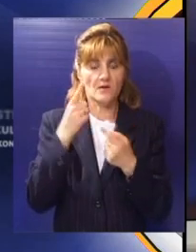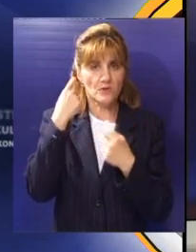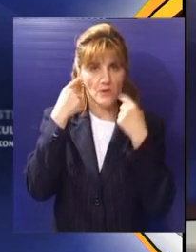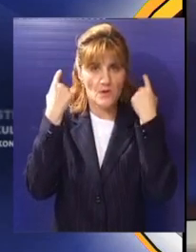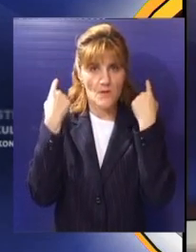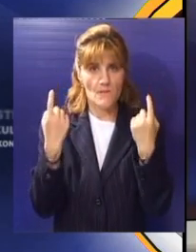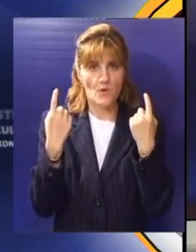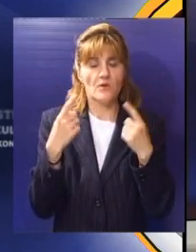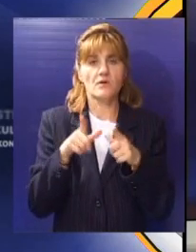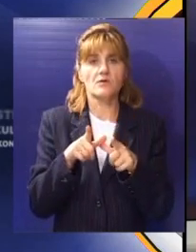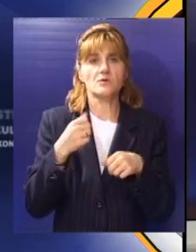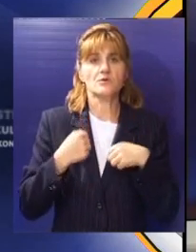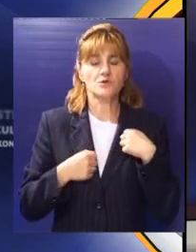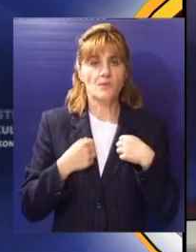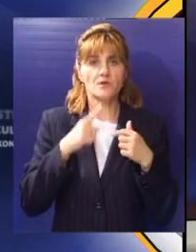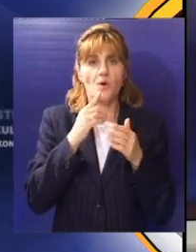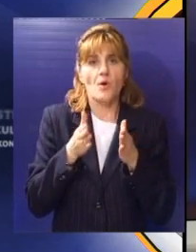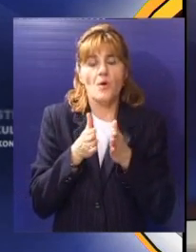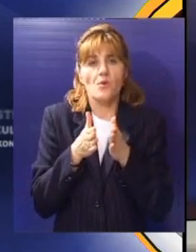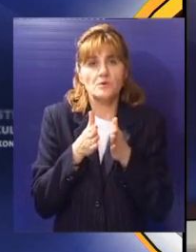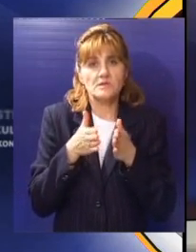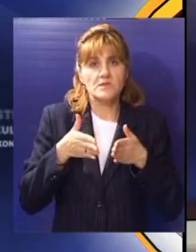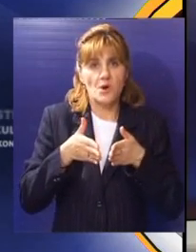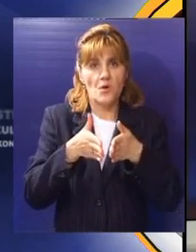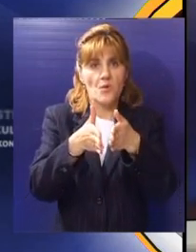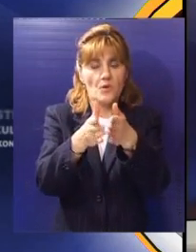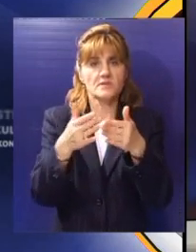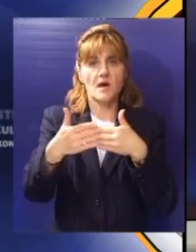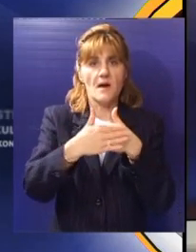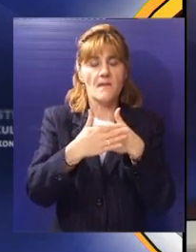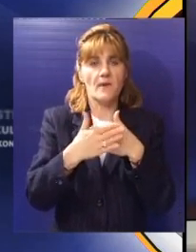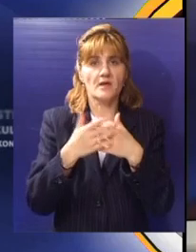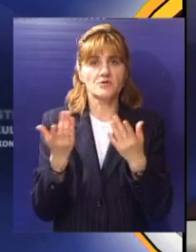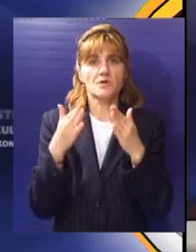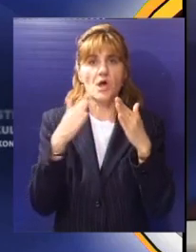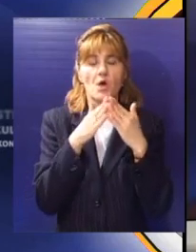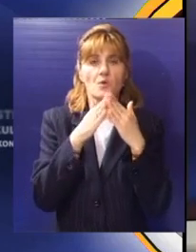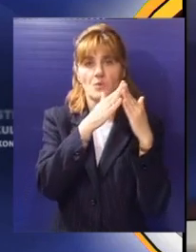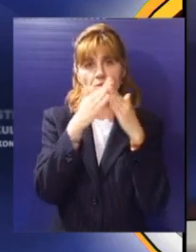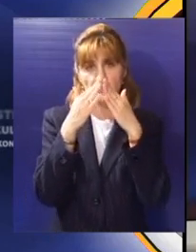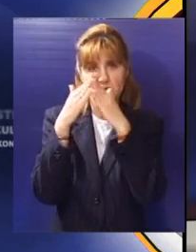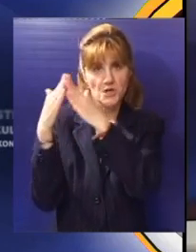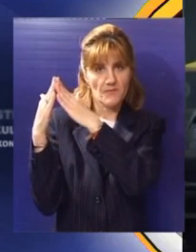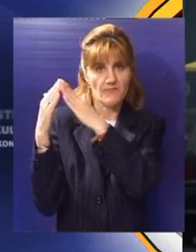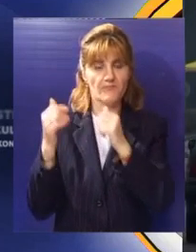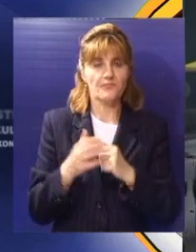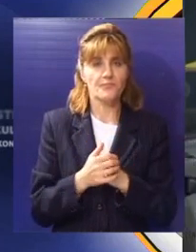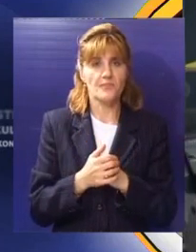su najugroženiji oni subotičani koji žive u uskim ulicama, duži saobraćajnica gde su kuće u nizu.